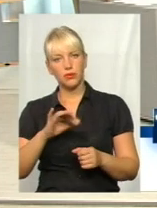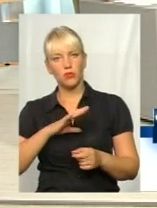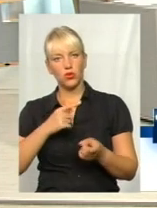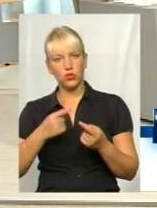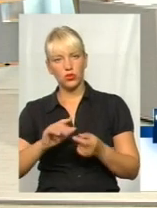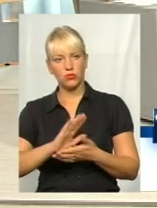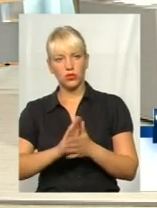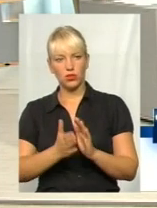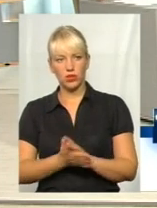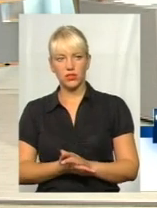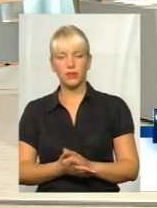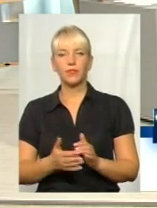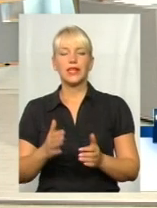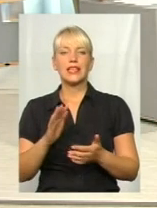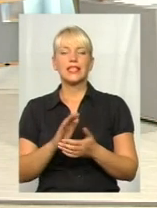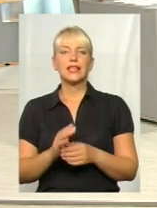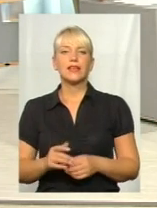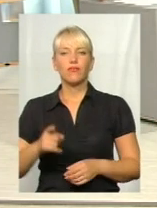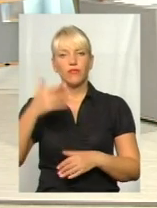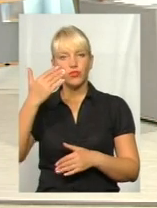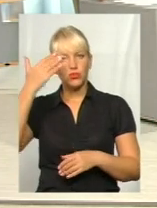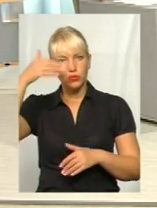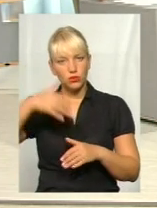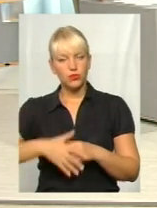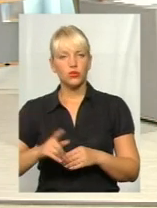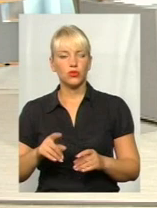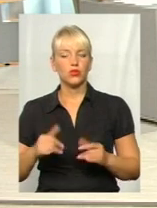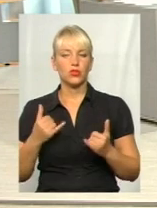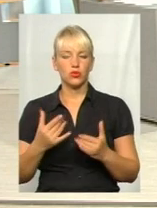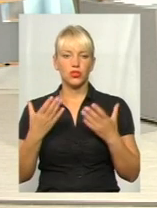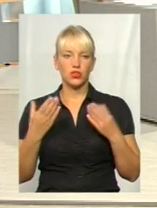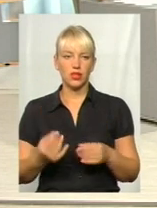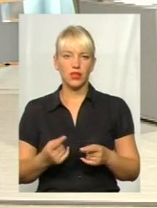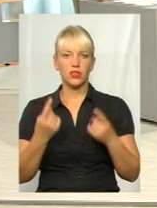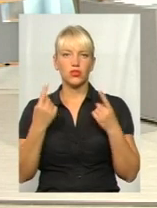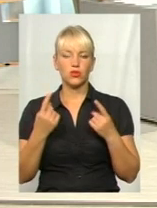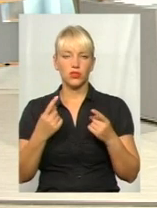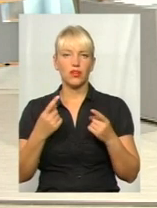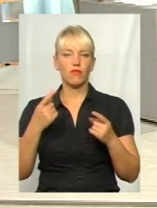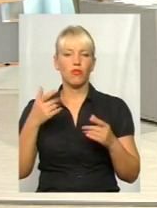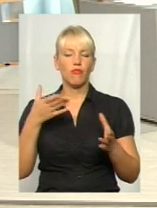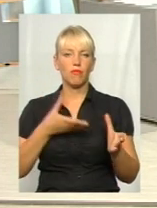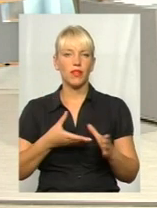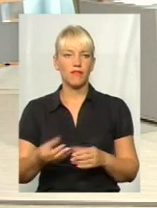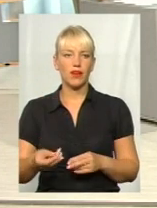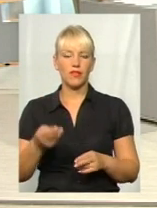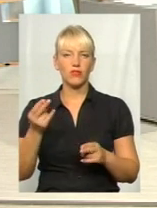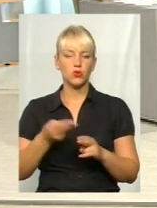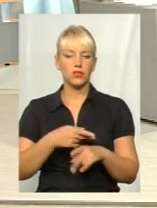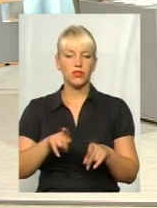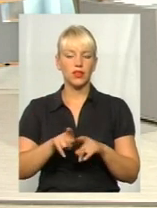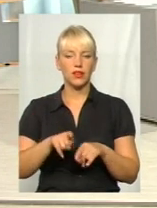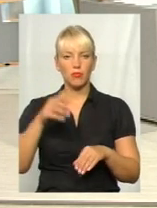ви розумієте, справа в тому, що на сьогоднішній день досить суттєво впливає, в нас відсутнє таке поняття,